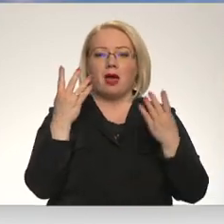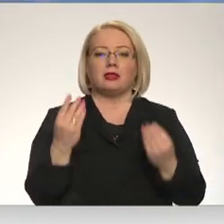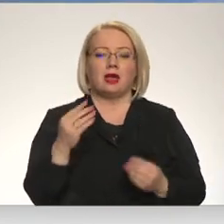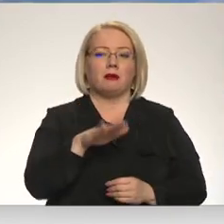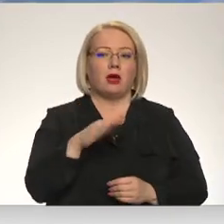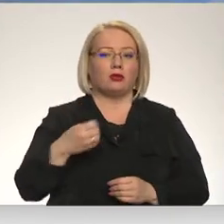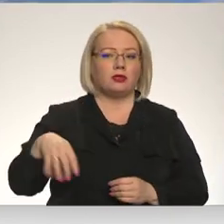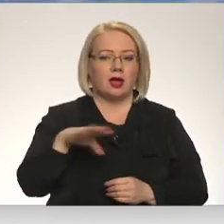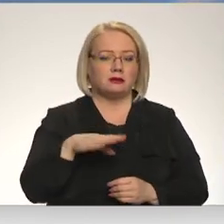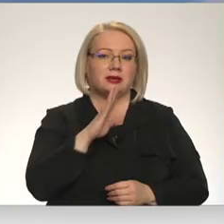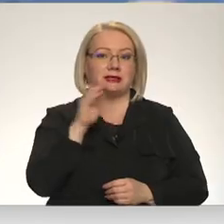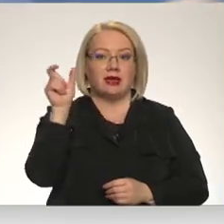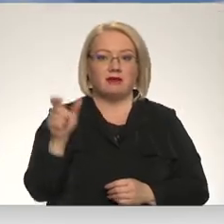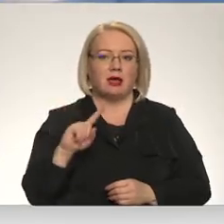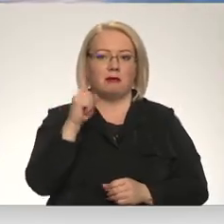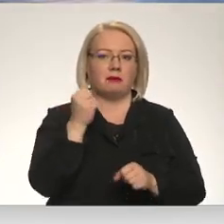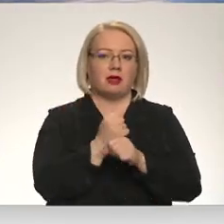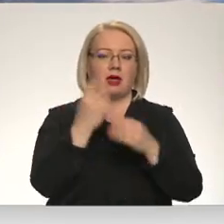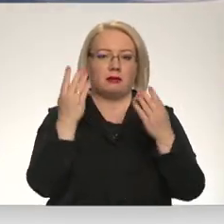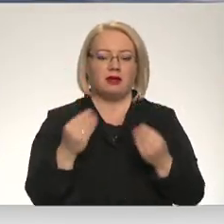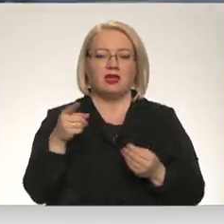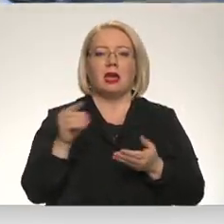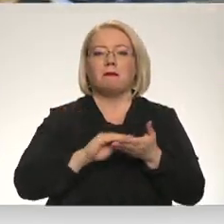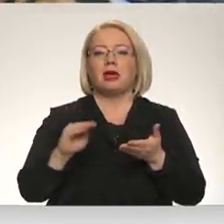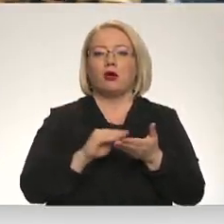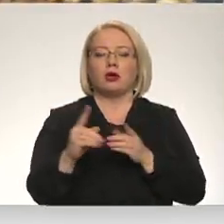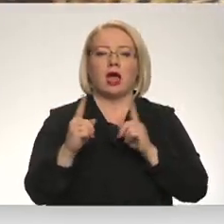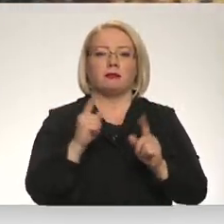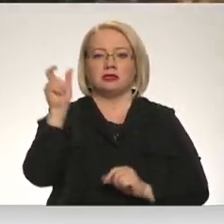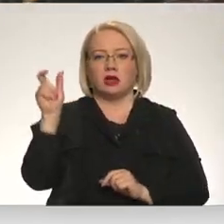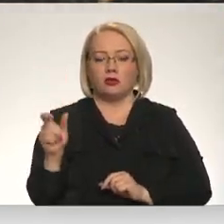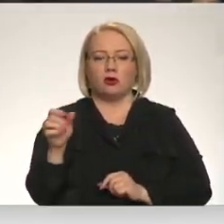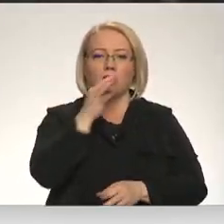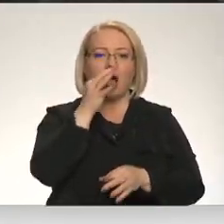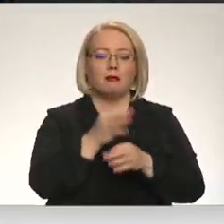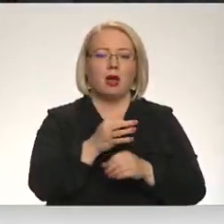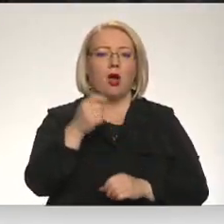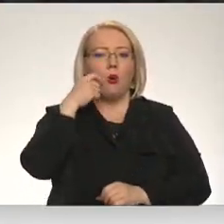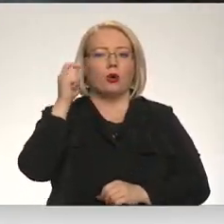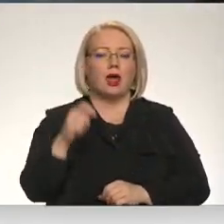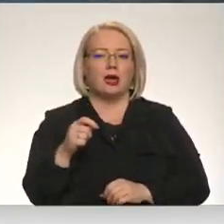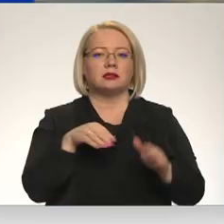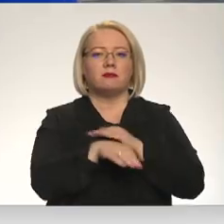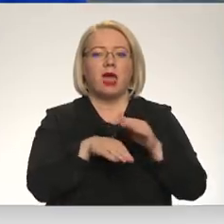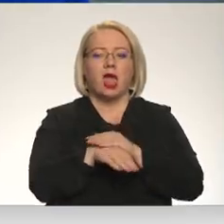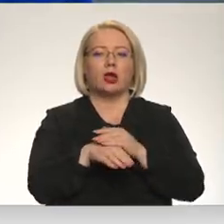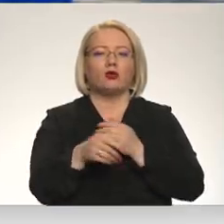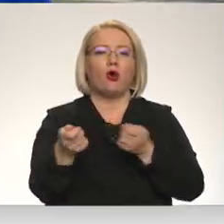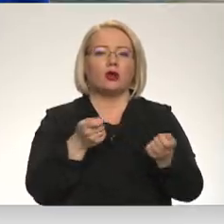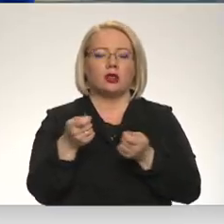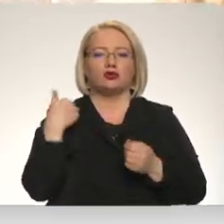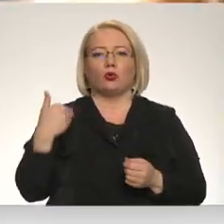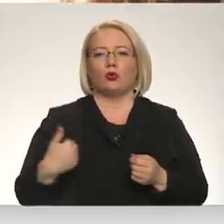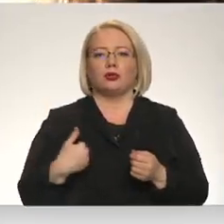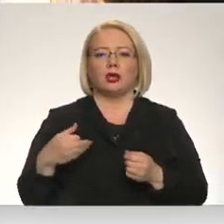bet Lidijai – pirmā darba diena. Viņi ir bīrai administratori un būs atbildīgā par Ukraiņas bēgļu koordinēšanu kūdīgas novadā.